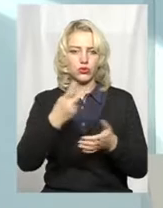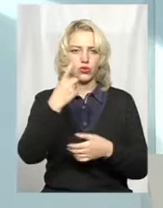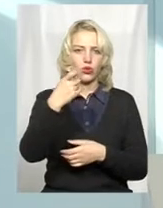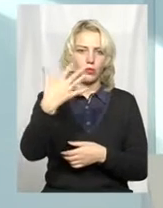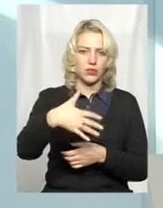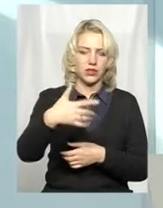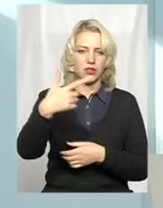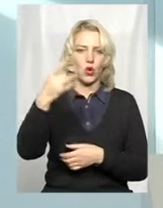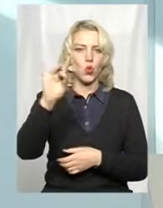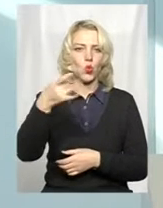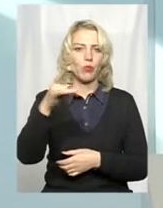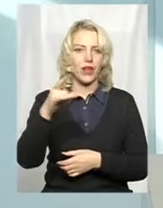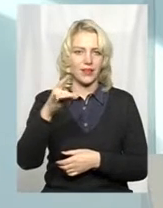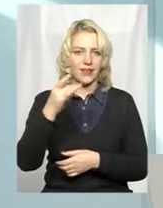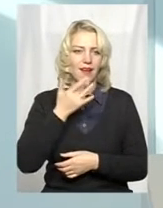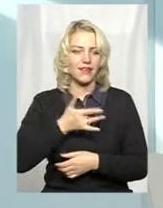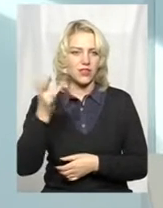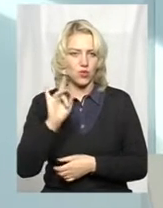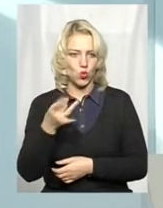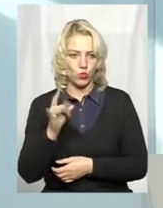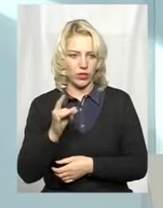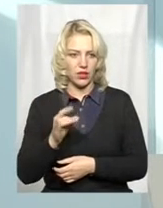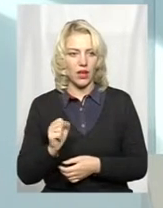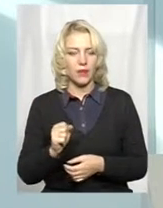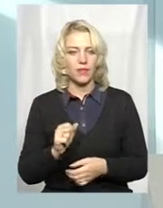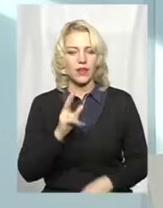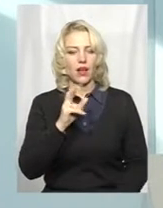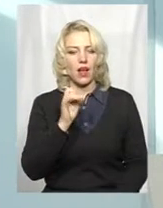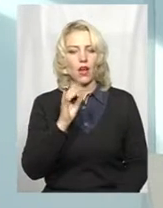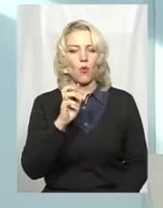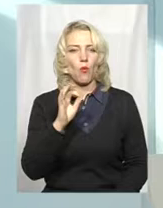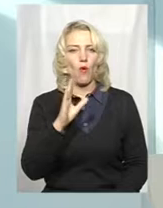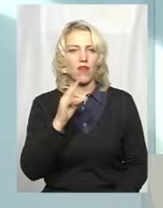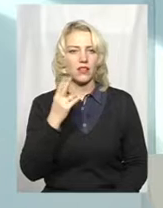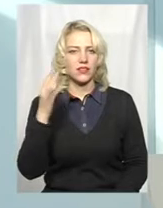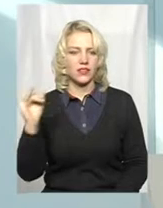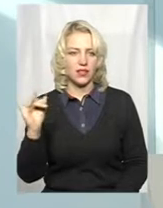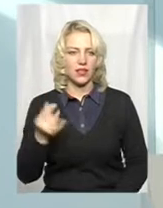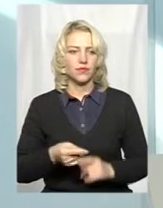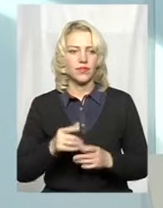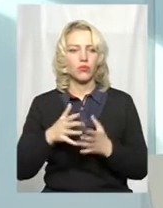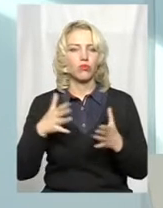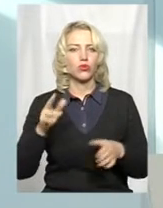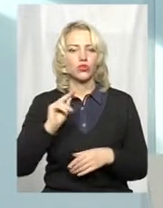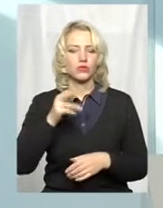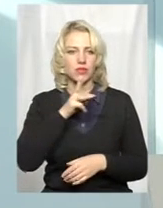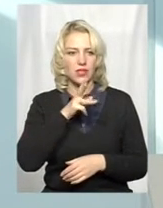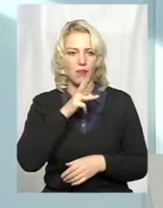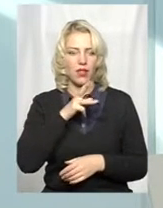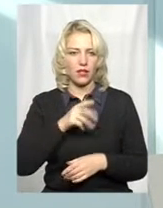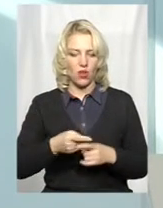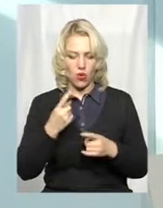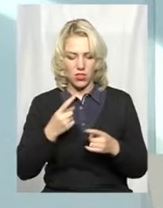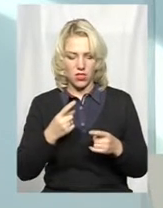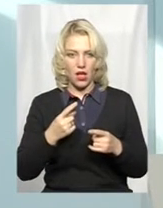рублів на той час, радянських рублів, от карбованців. Це була більша зарплата, вартість того